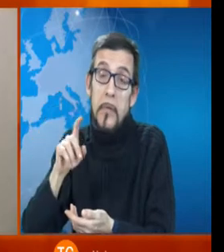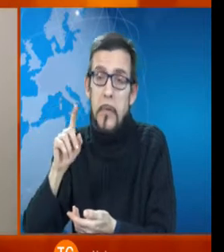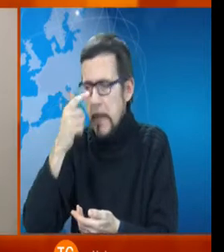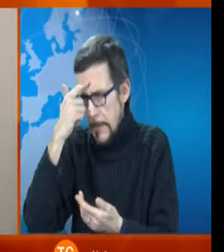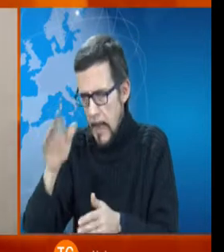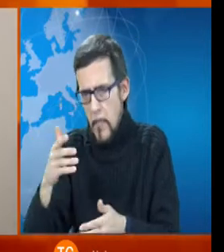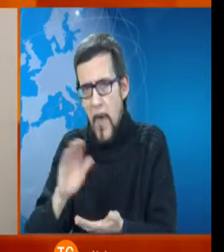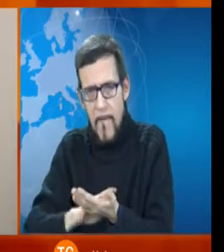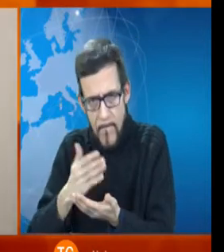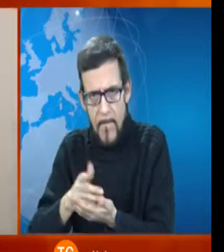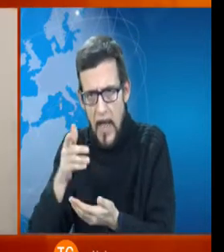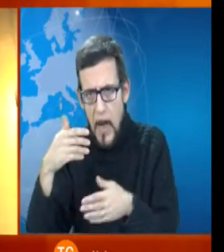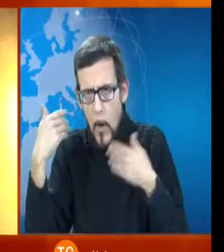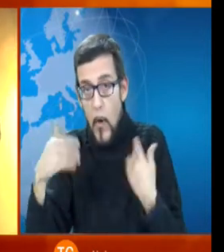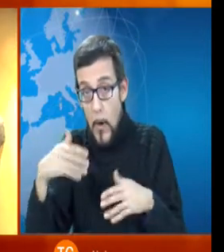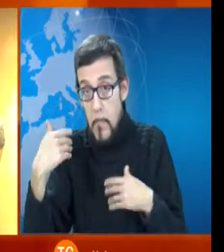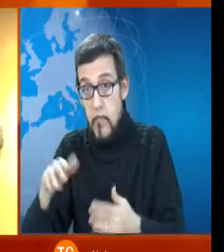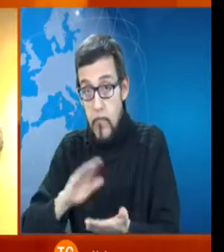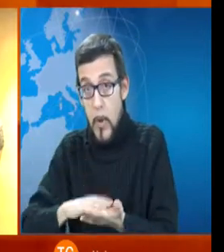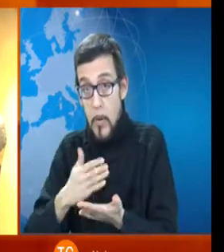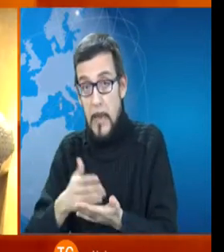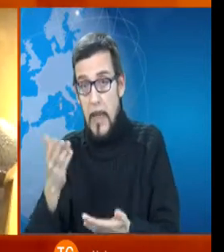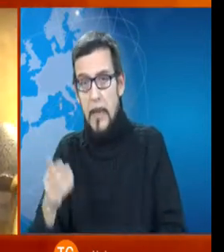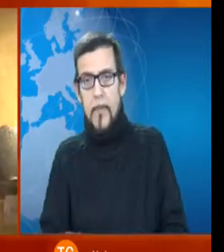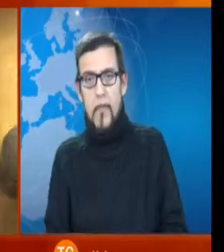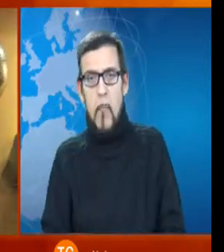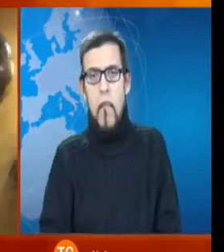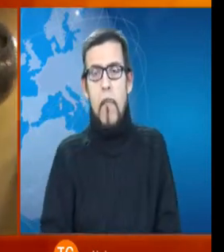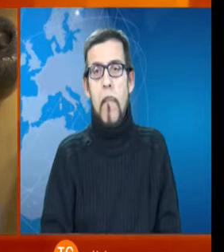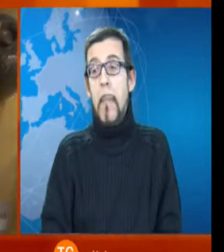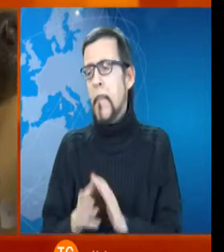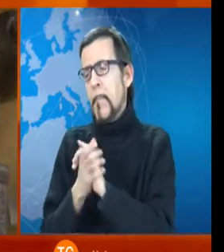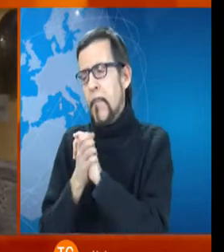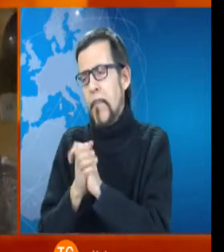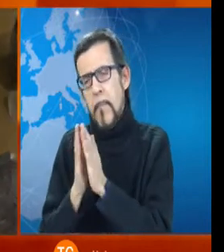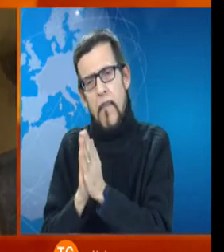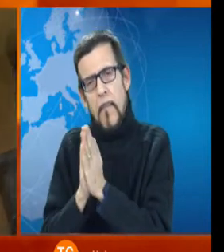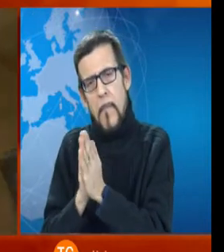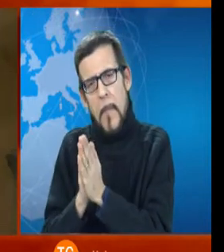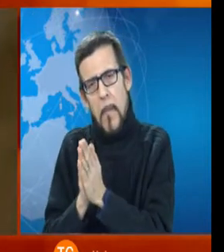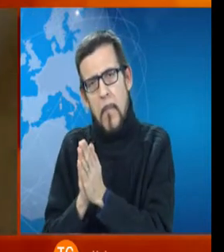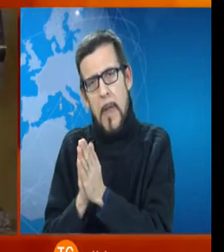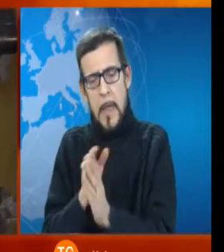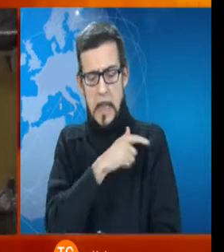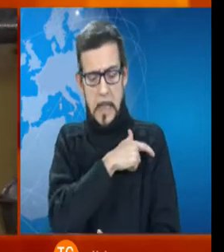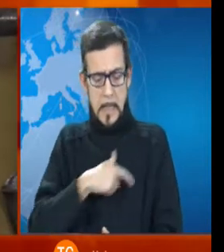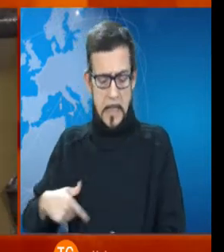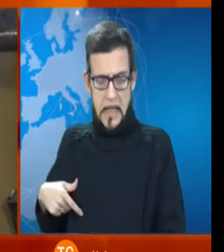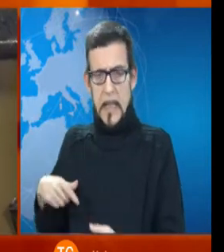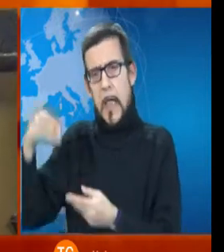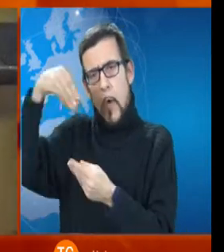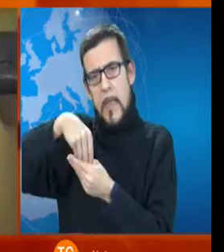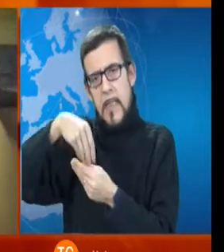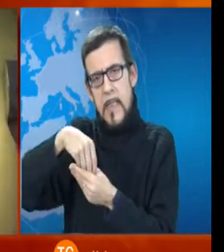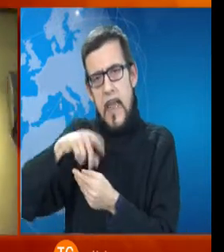valore importantissimo e prega il sindaco di inserire questi oggetti in una